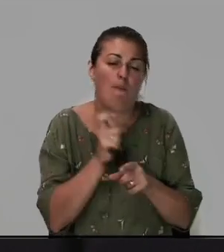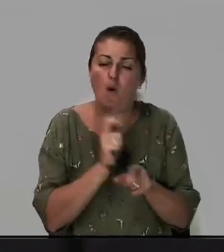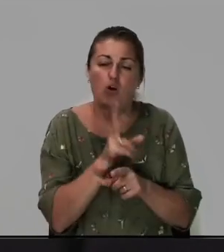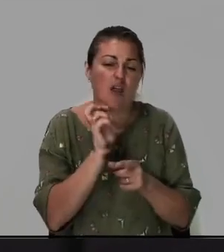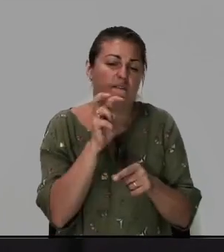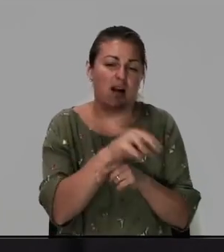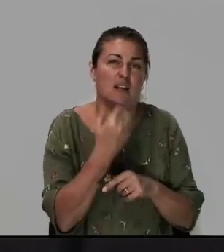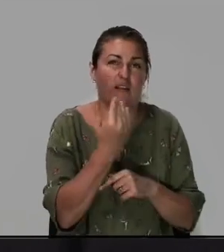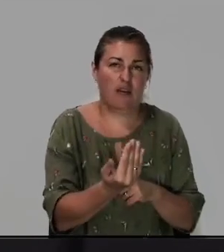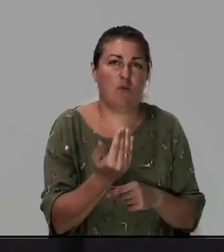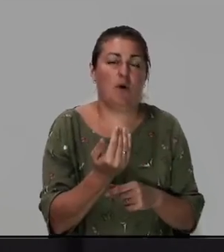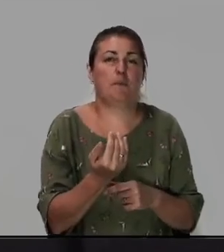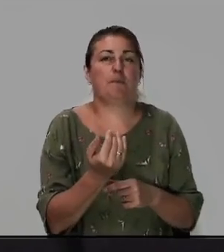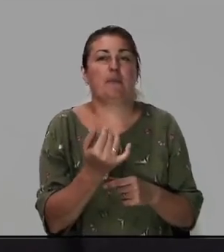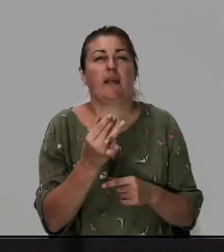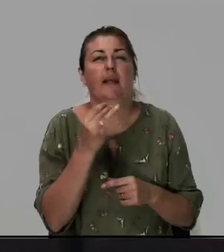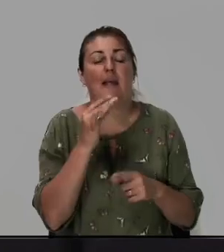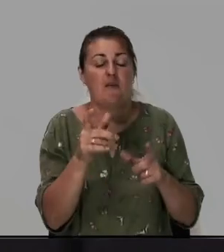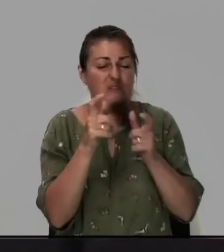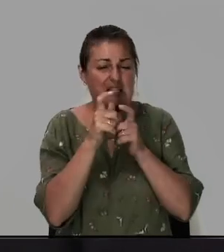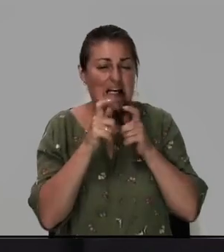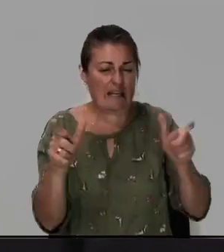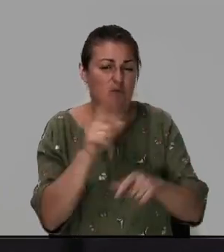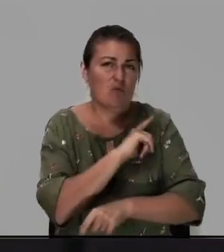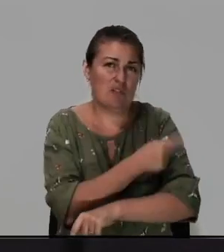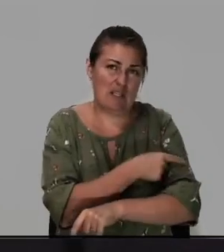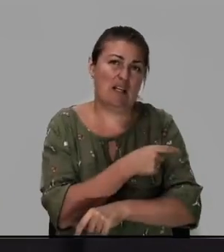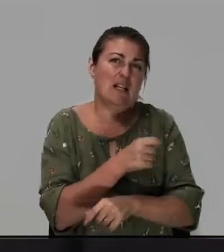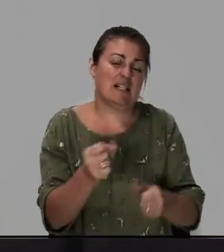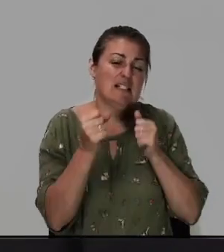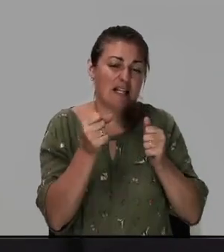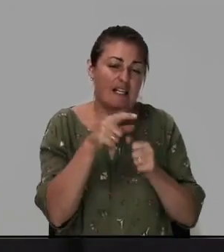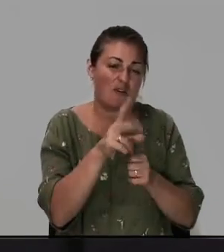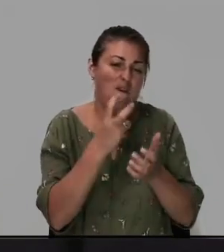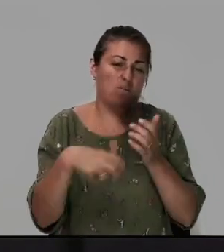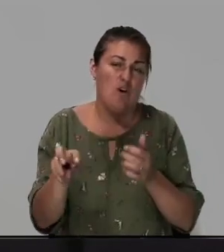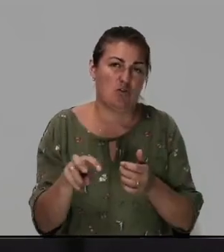в него и вскрикнув сильно сотряс его и вышел